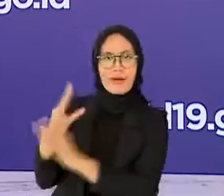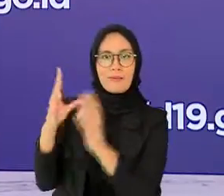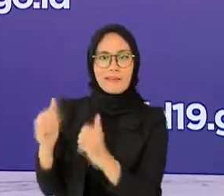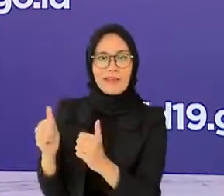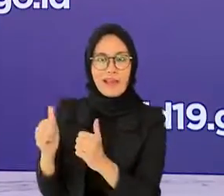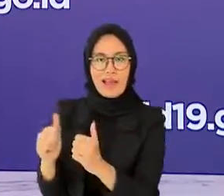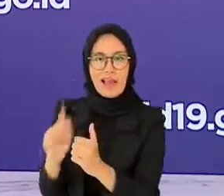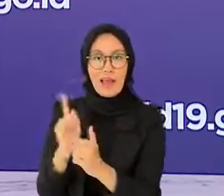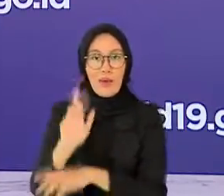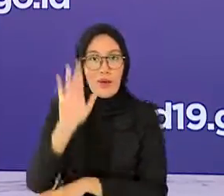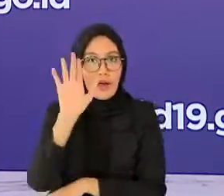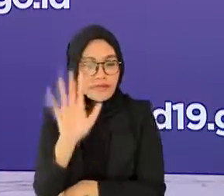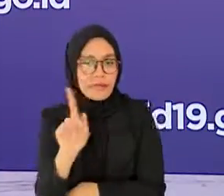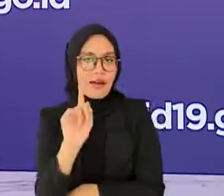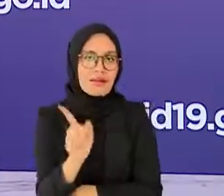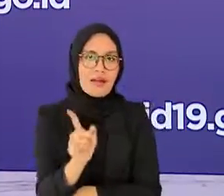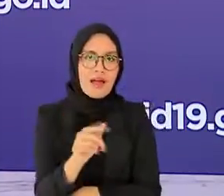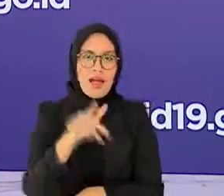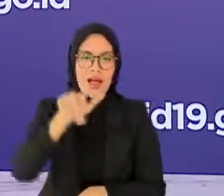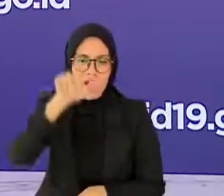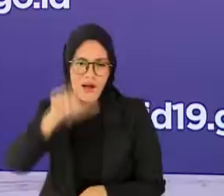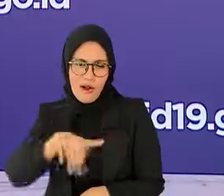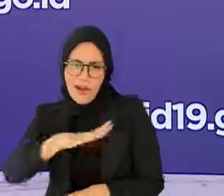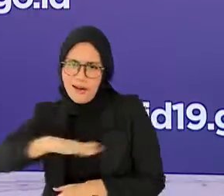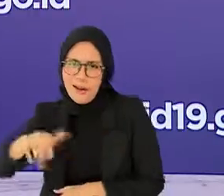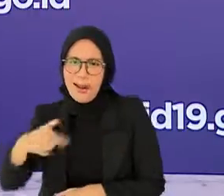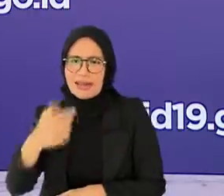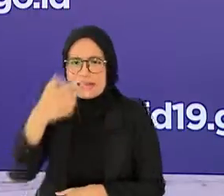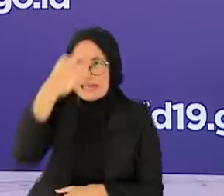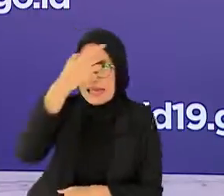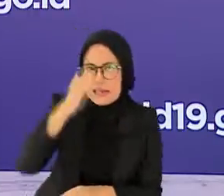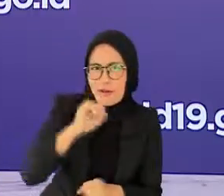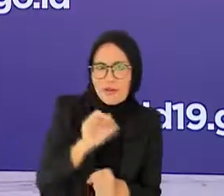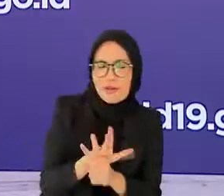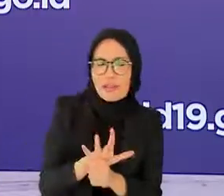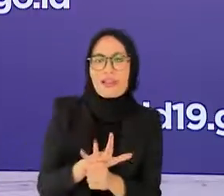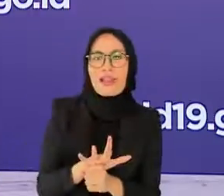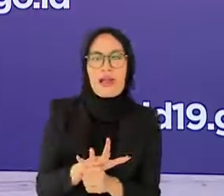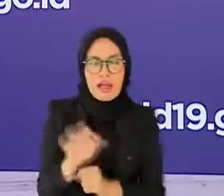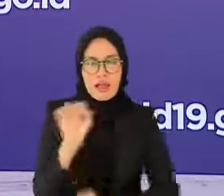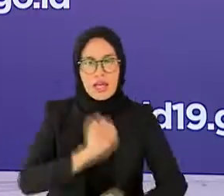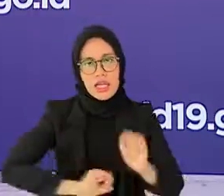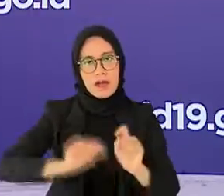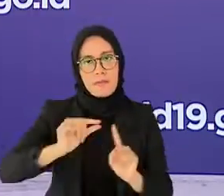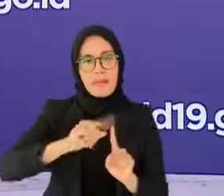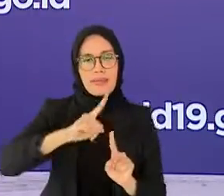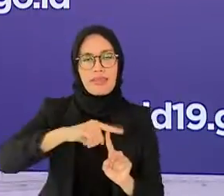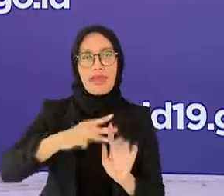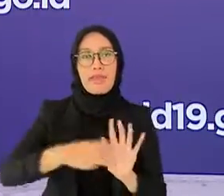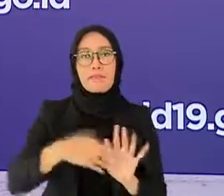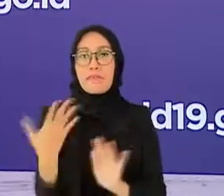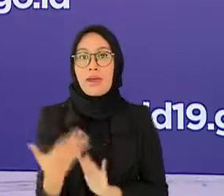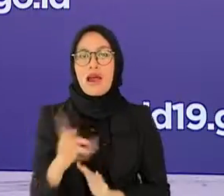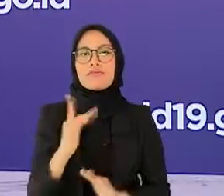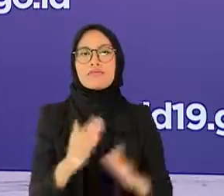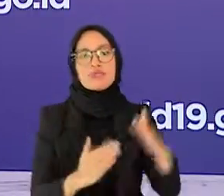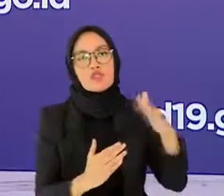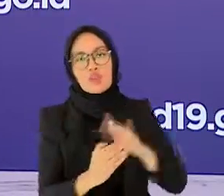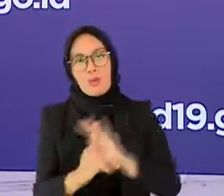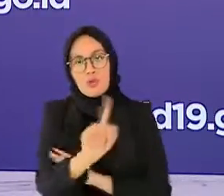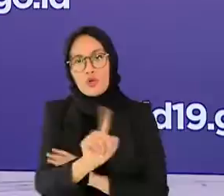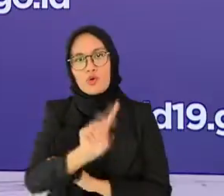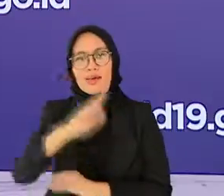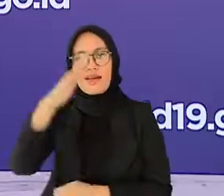ditemukan adanya siswa yang terinfeksi COVID-19 maka kegiatan PTM di sekolah tersebut akan dihentikan selama